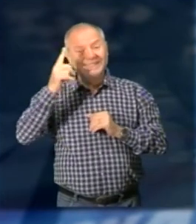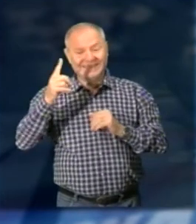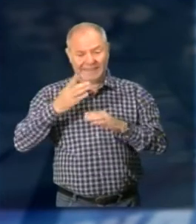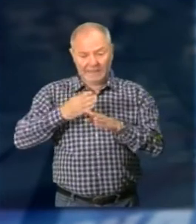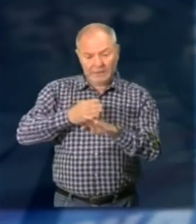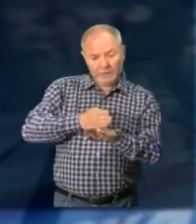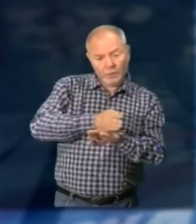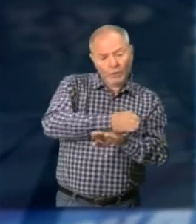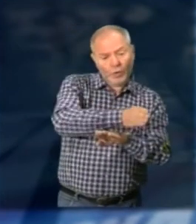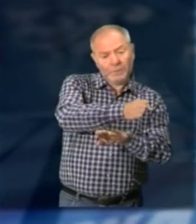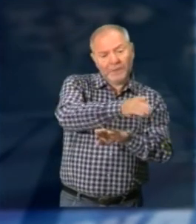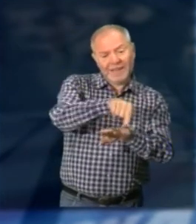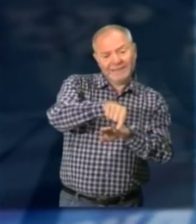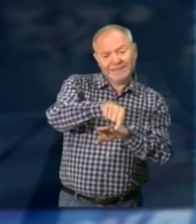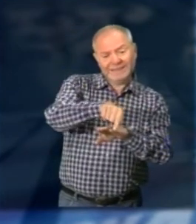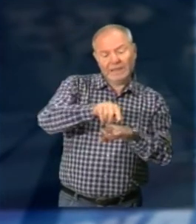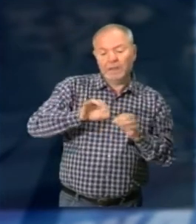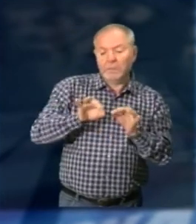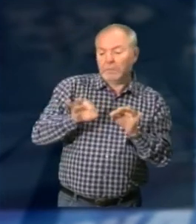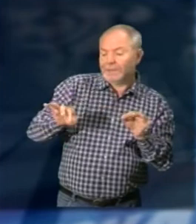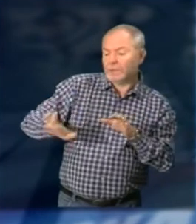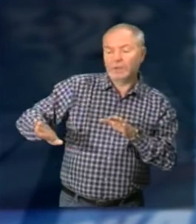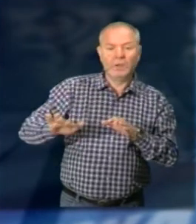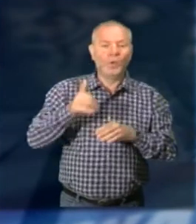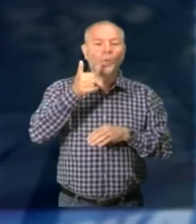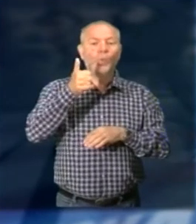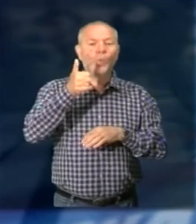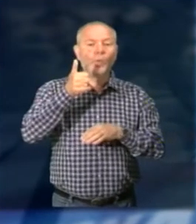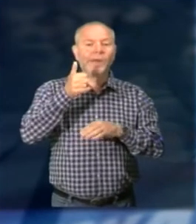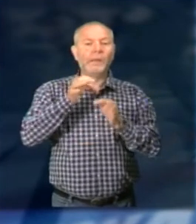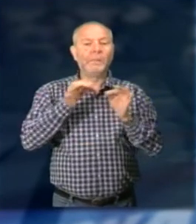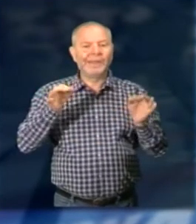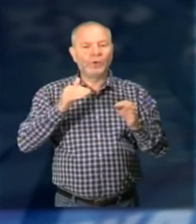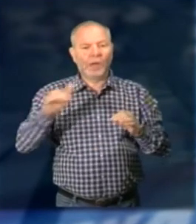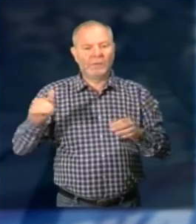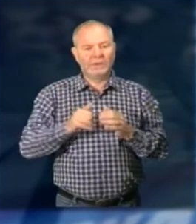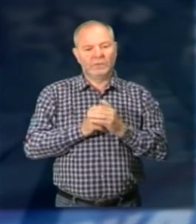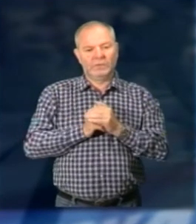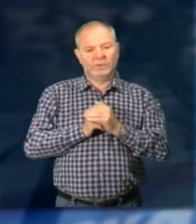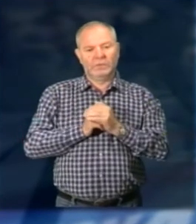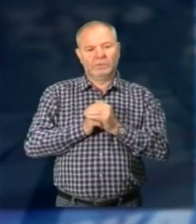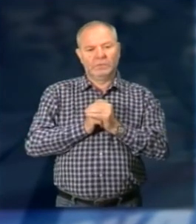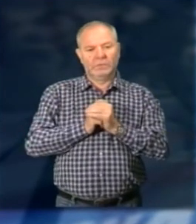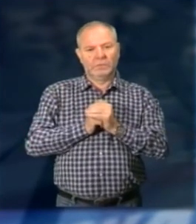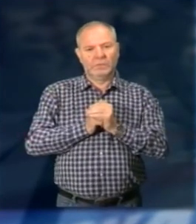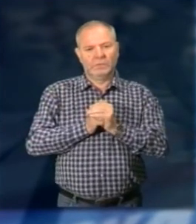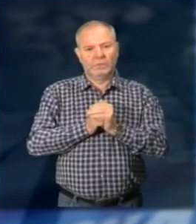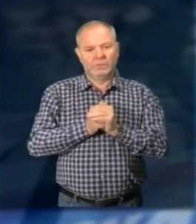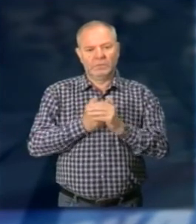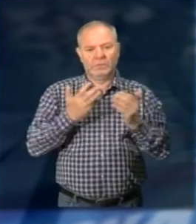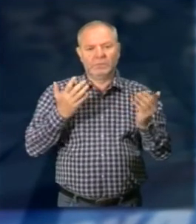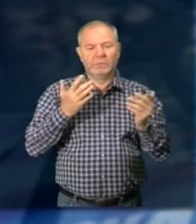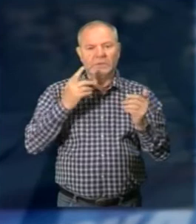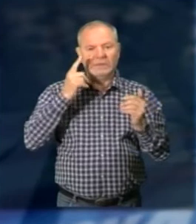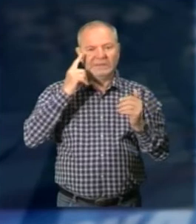velocipede la distanza minima laterale da tenere è quella di un metro e mezzo Faccio l'avvocato del diavolo, ma quando ci sono i